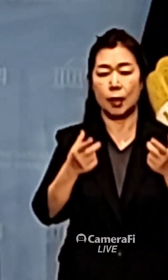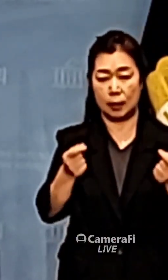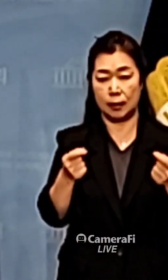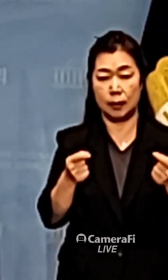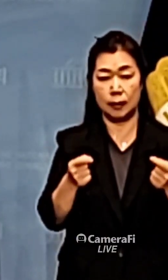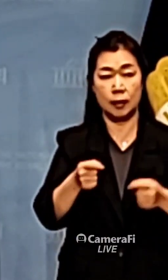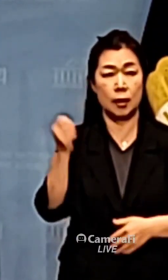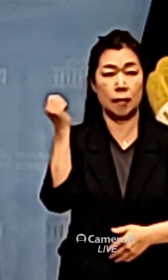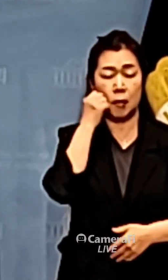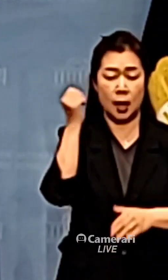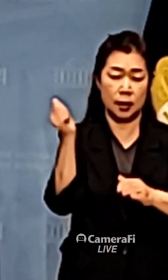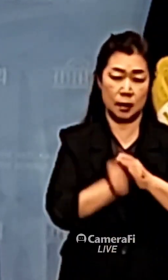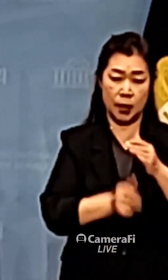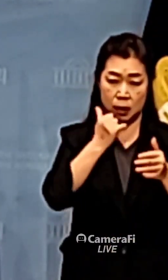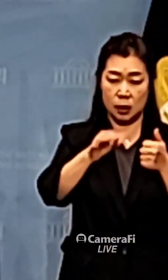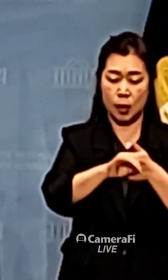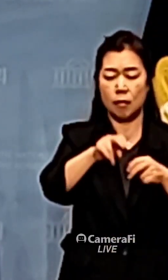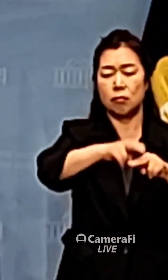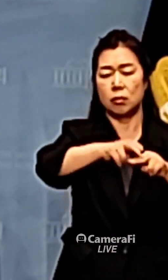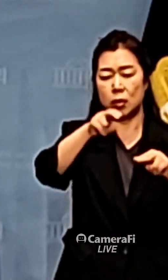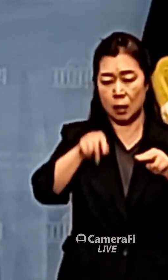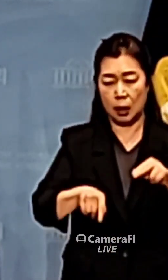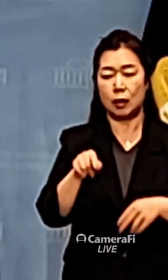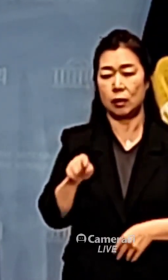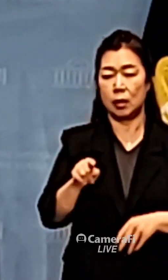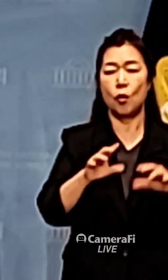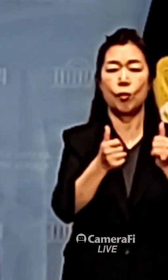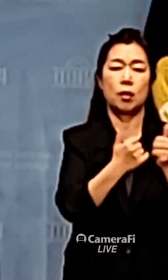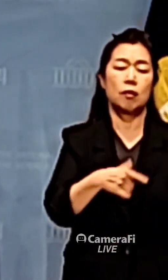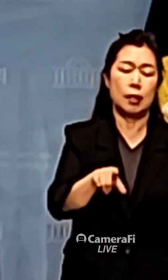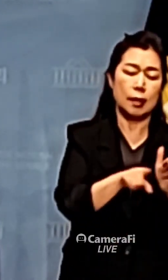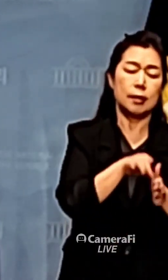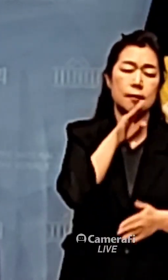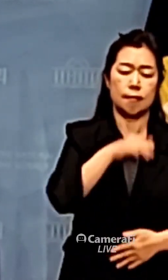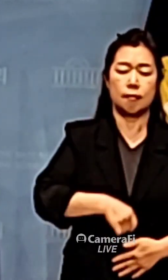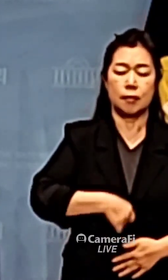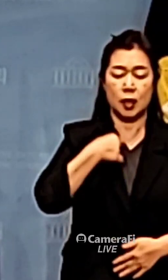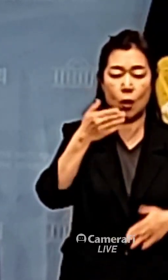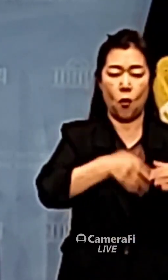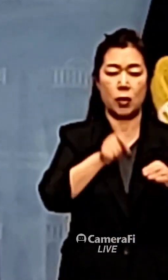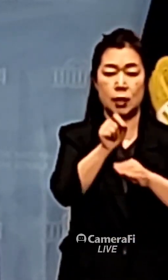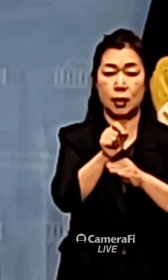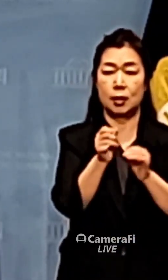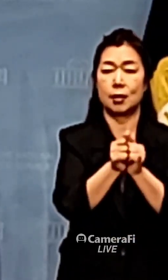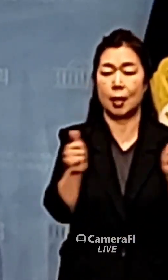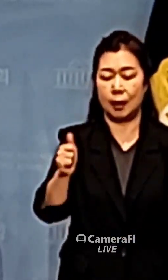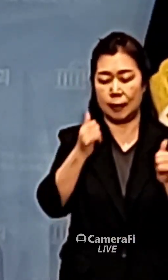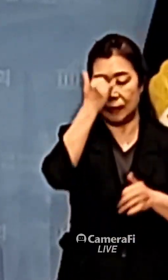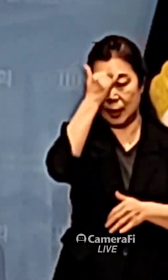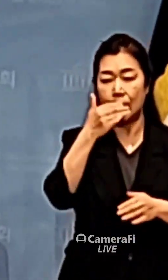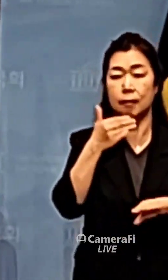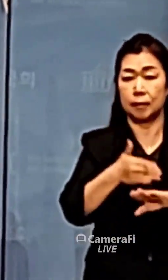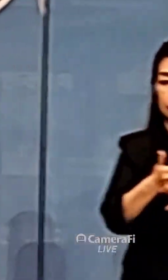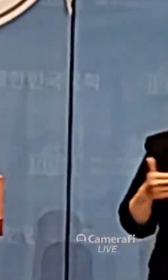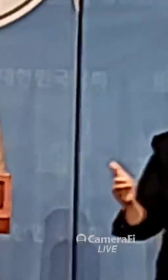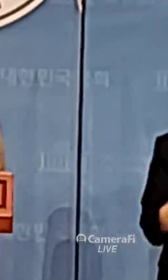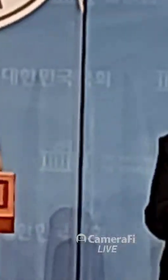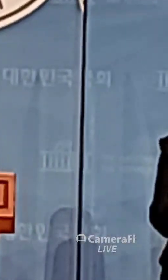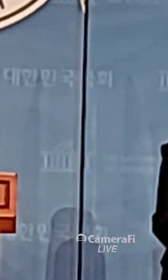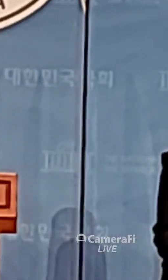물러나는 것이 국민과 국가를 위한 진정한 공직자의 도의입니다. 감사합니다.